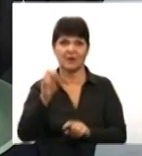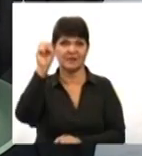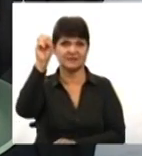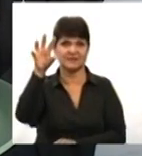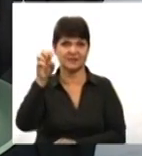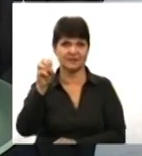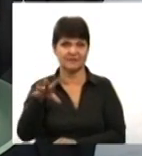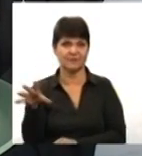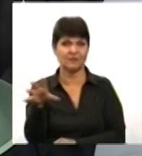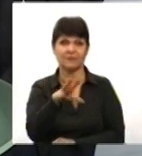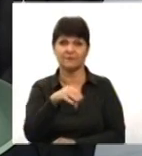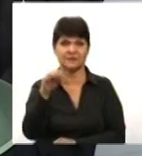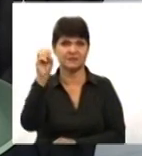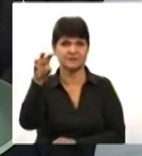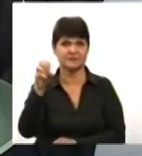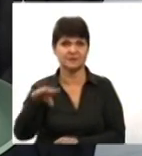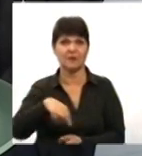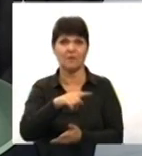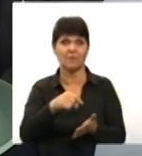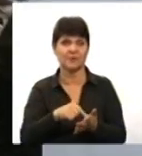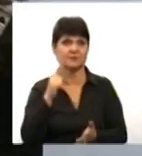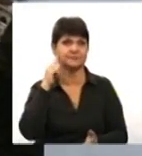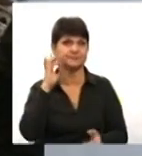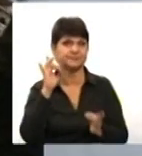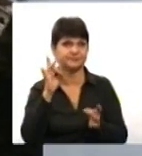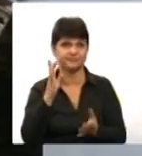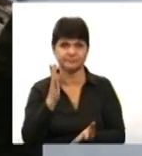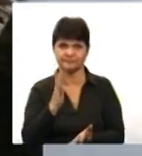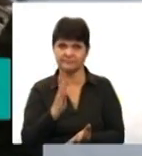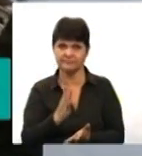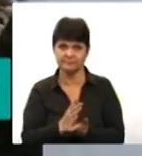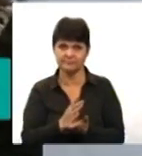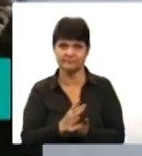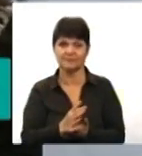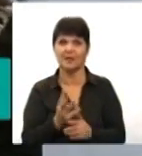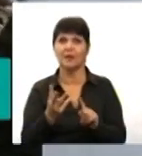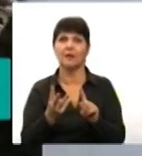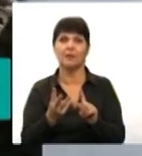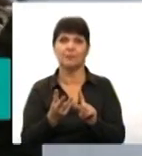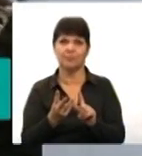Майже всі світлофори у місті озвучені. По-третє,